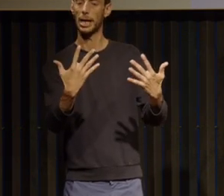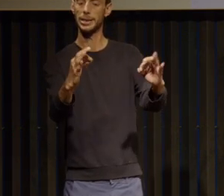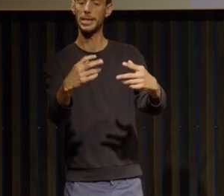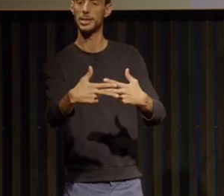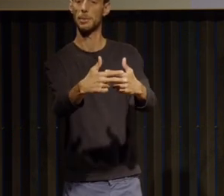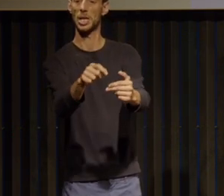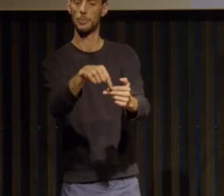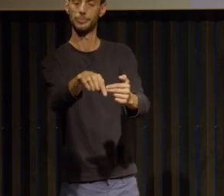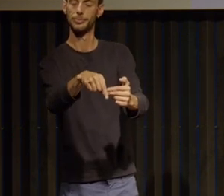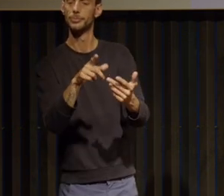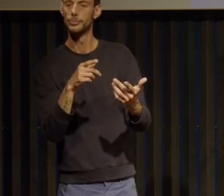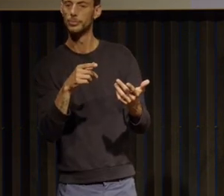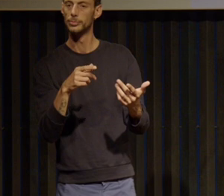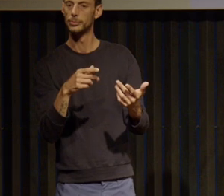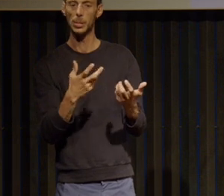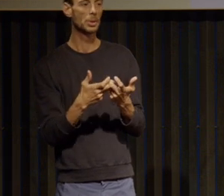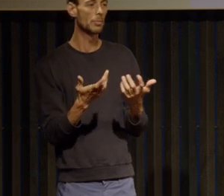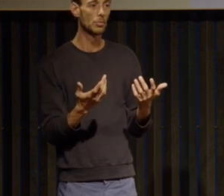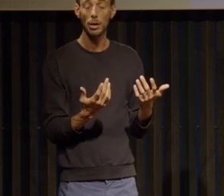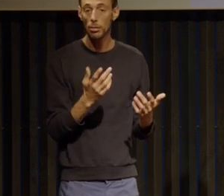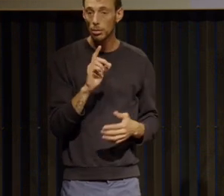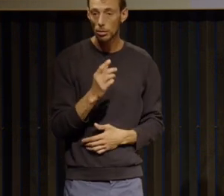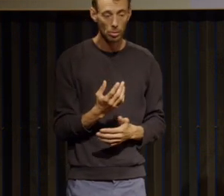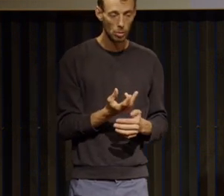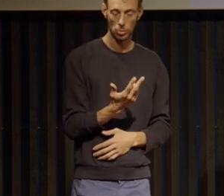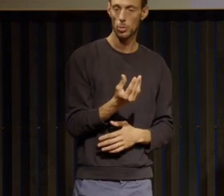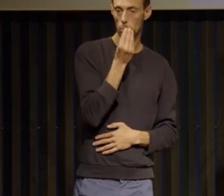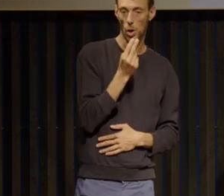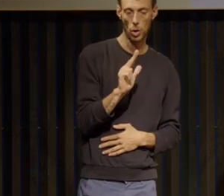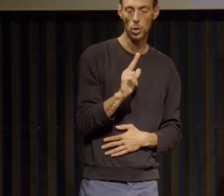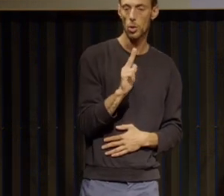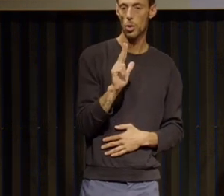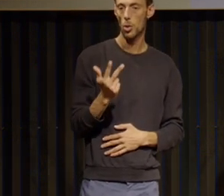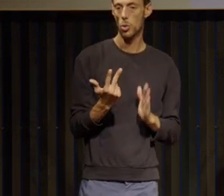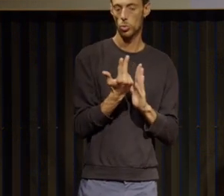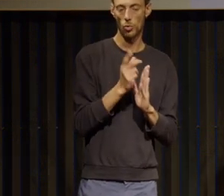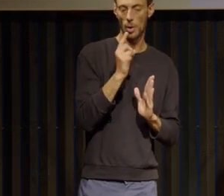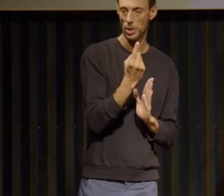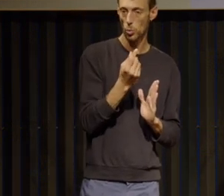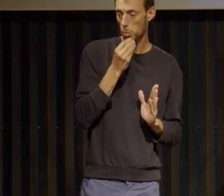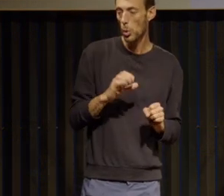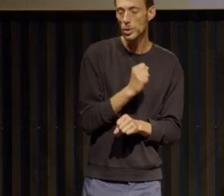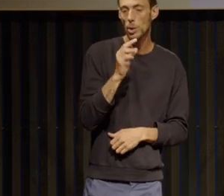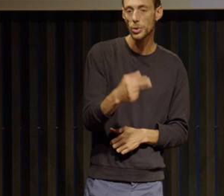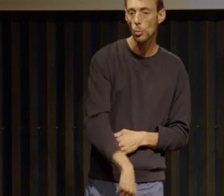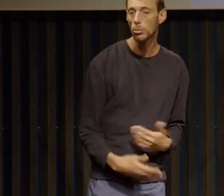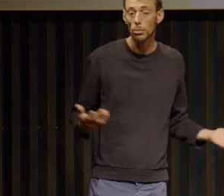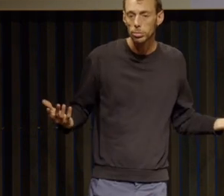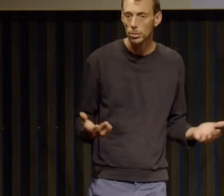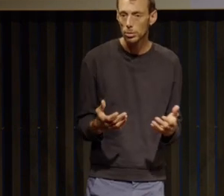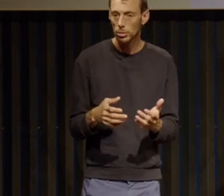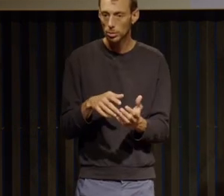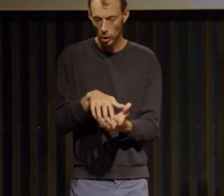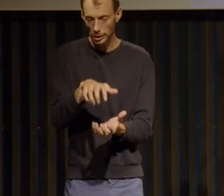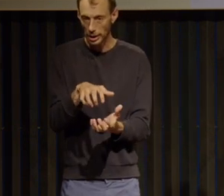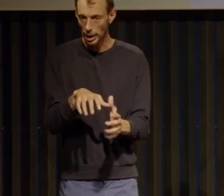on voit bien est-ce qu'on arrive à faire 3 repas par jour ou pas en fait est-ce qu'on voit qu'il y a une petite augmentation dans les quantités ou est-ce qu n'y a pas est-ce